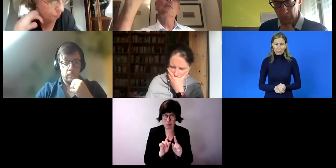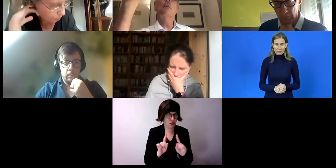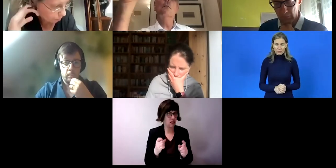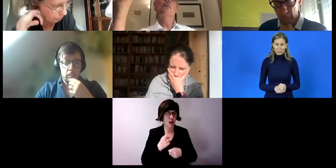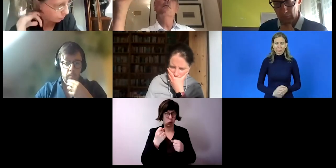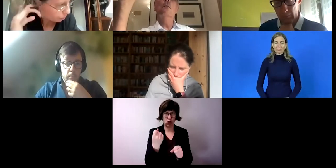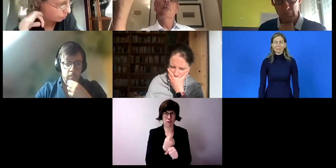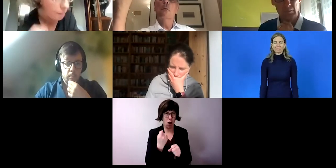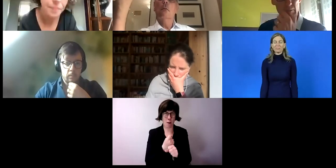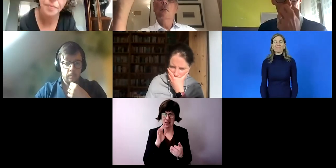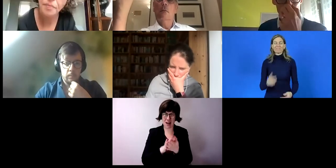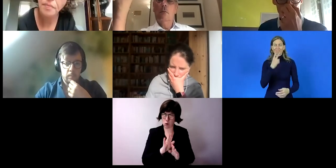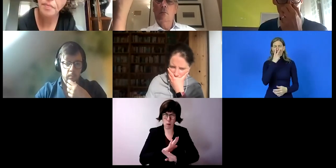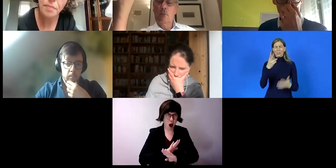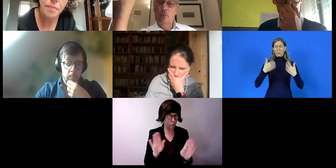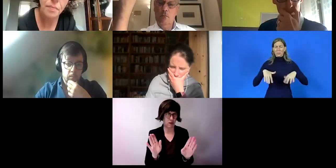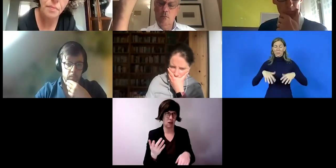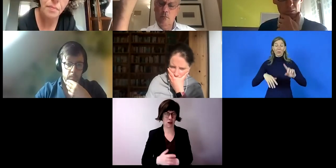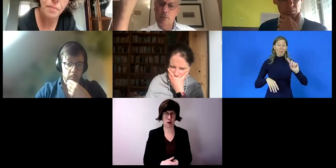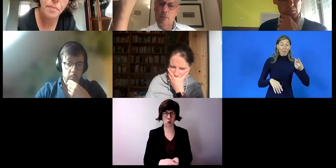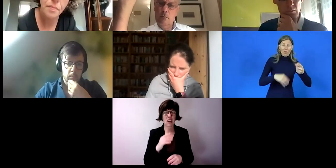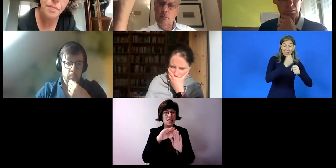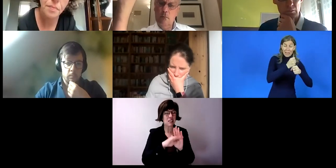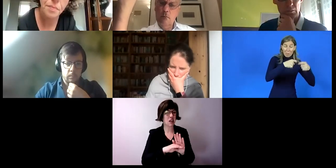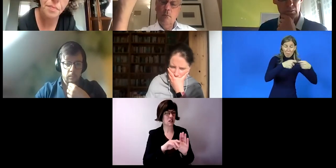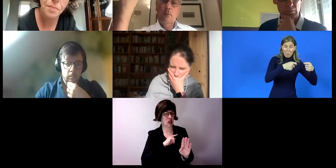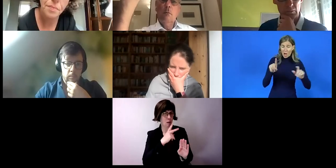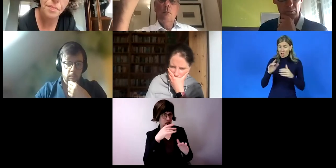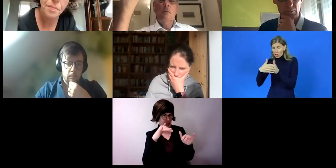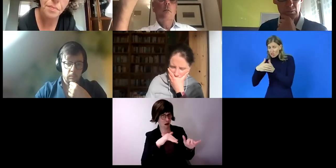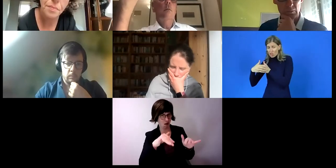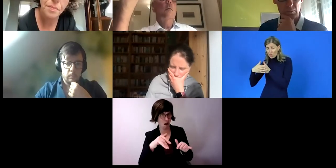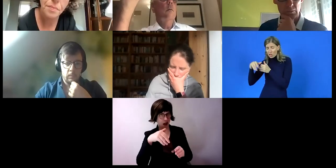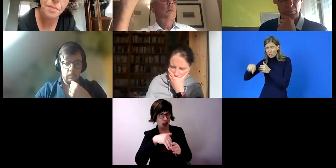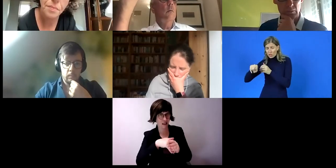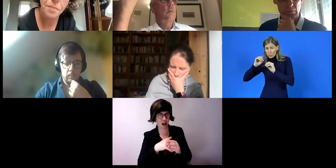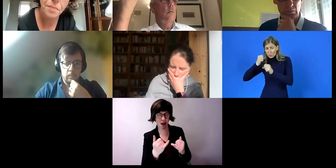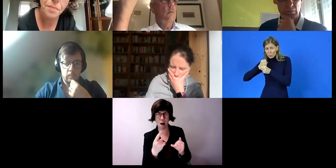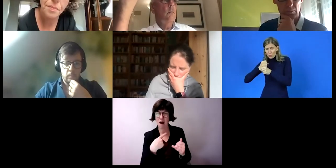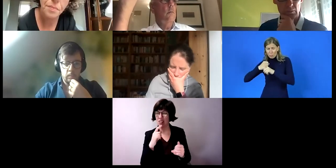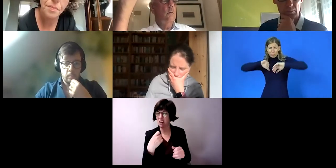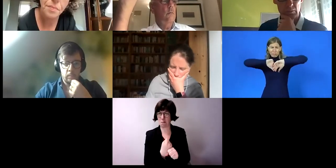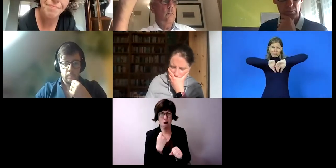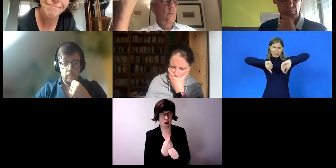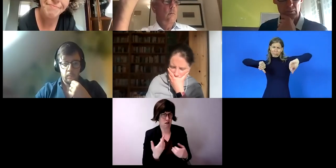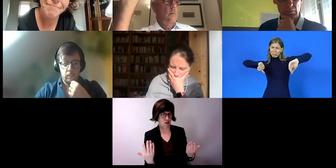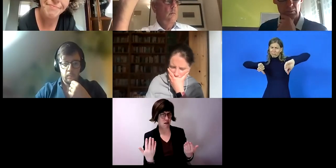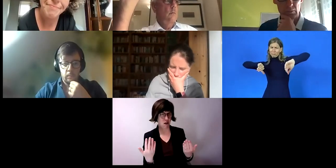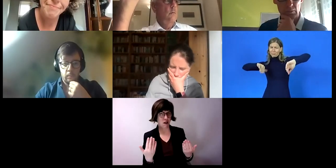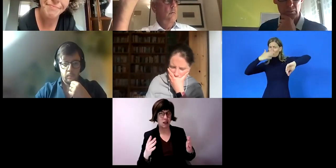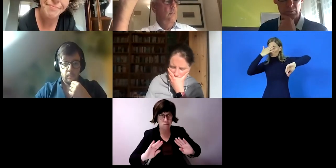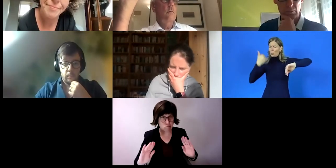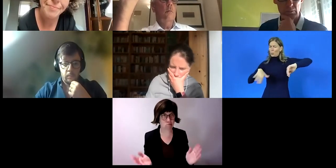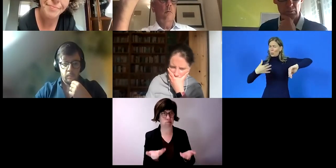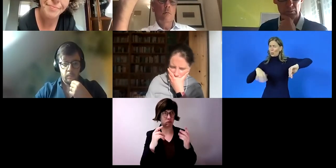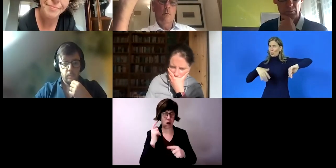Arbeit. Das finde ich sehr schade und eigentlich das Gesetz gibt es aus meiner Sicht her. Ich würde noch mal fragen, was kann man da tun, um das anzuschieben